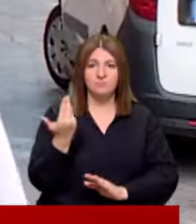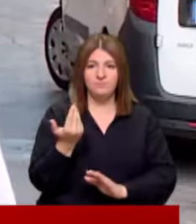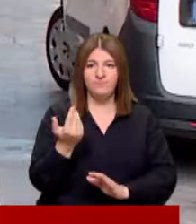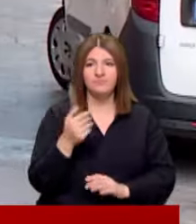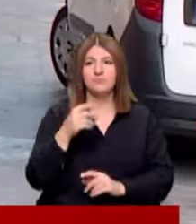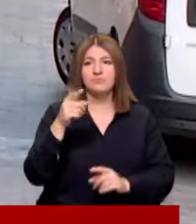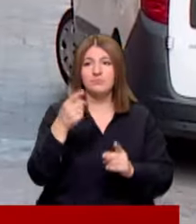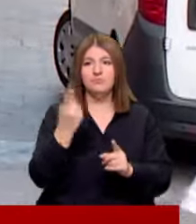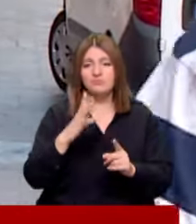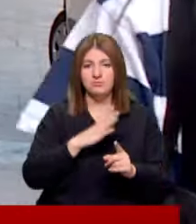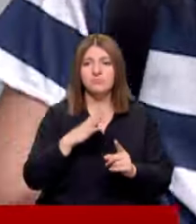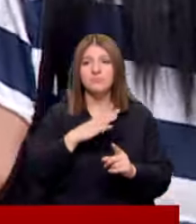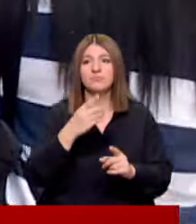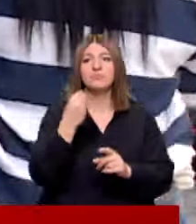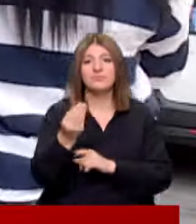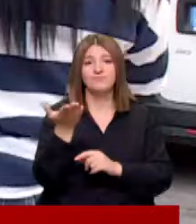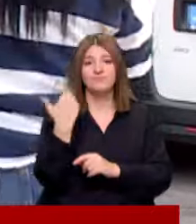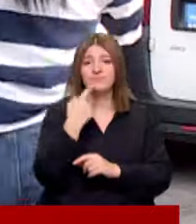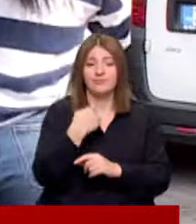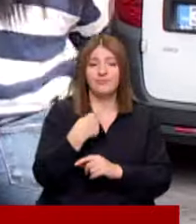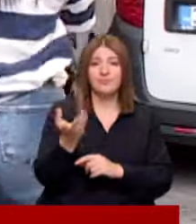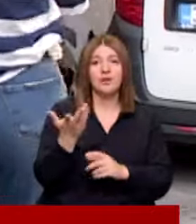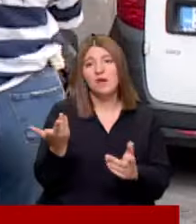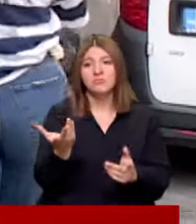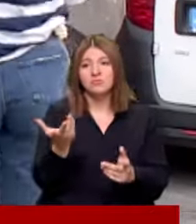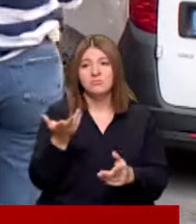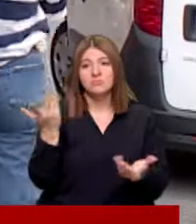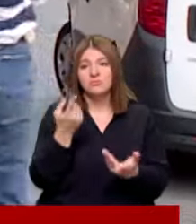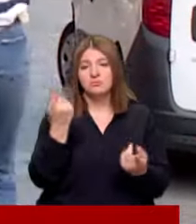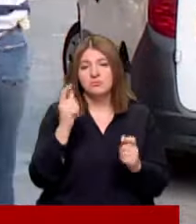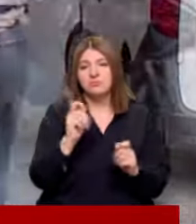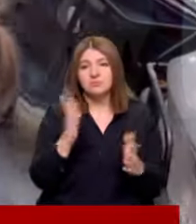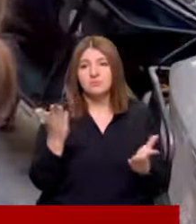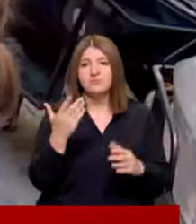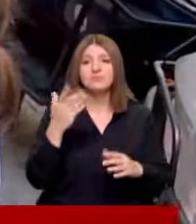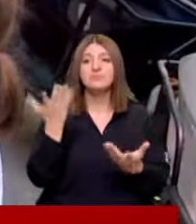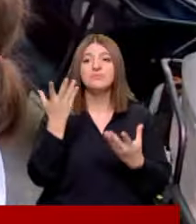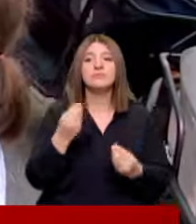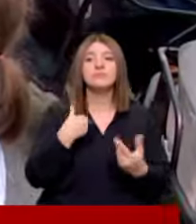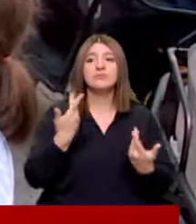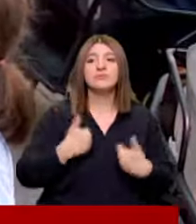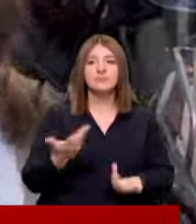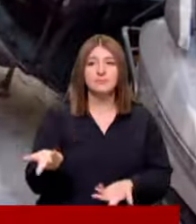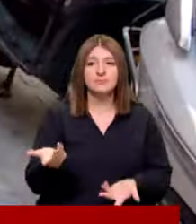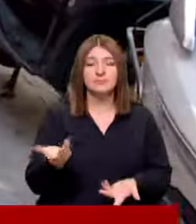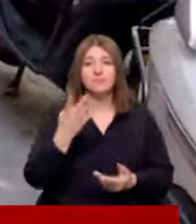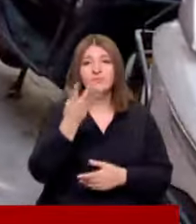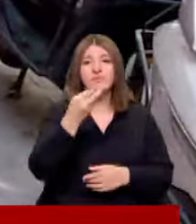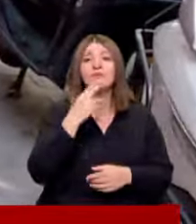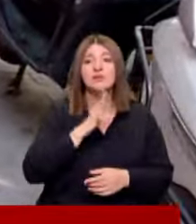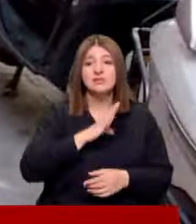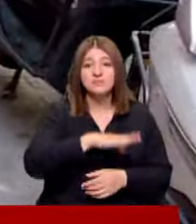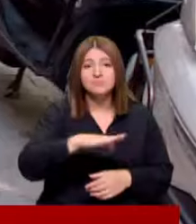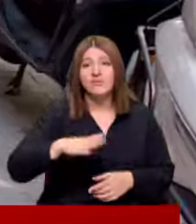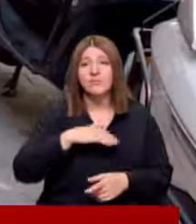kalktı Böyle bir şey vardı Velilecekti önceden Ama herhangi bir şey göremiyoruz Ne olacak bizim o halimiz Dört tane